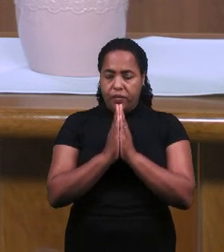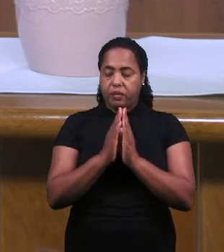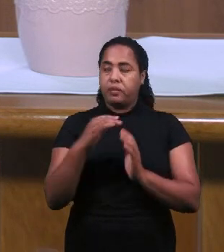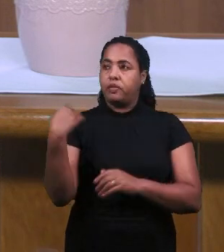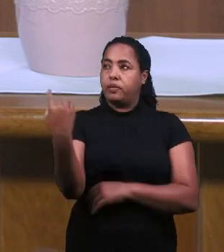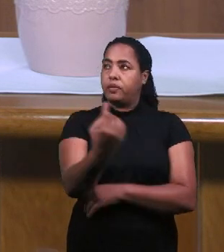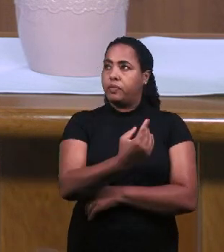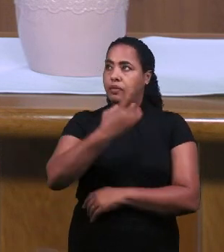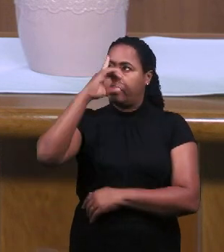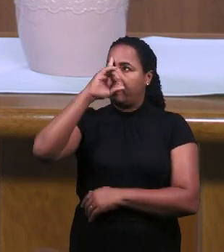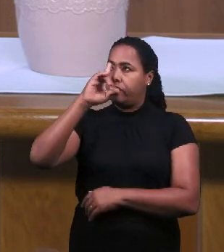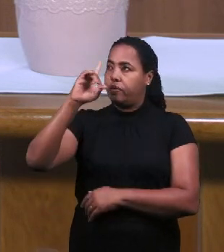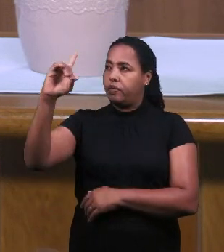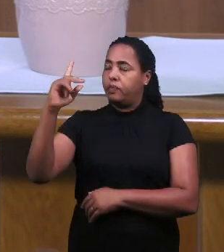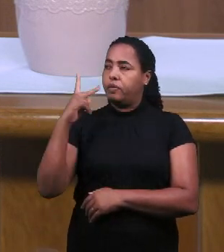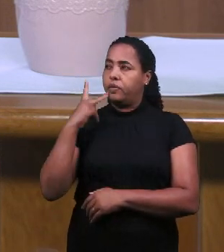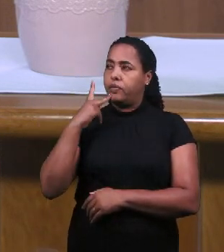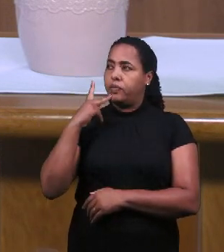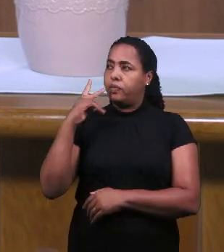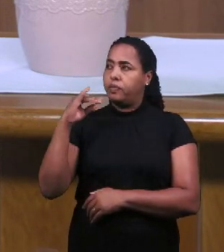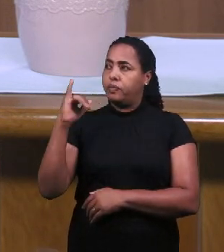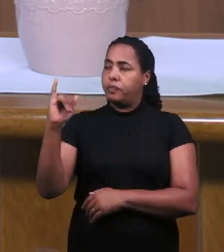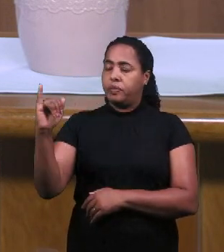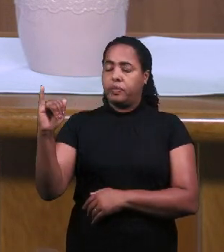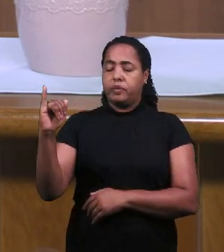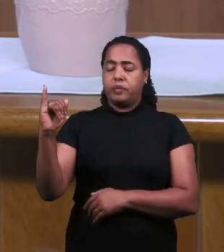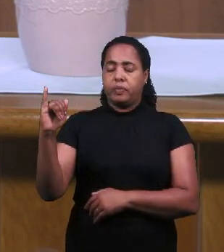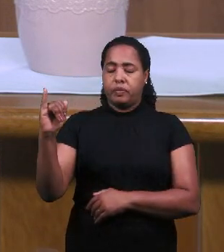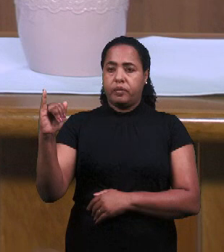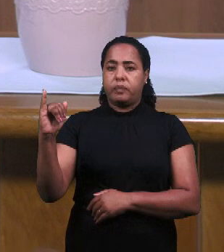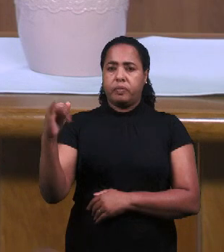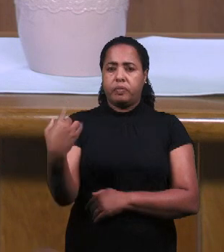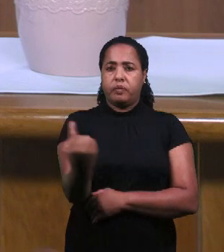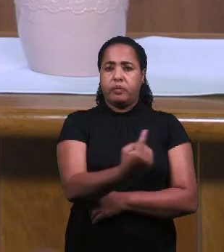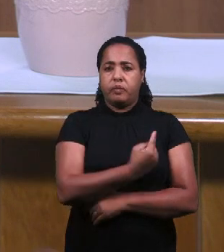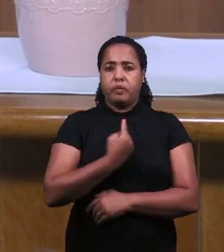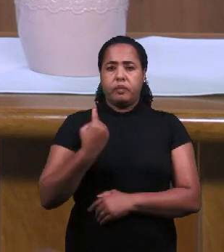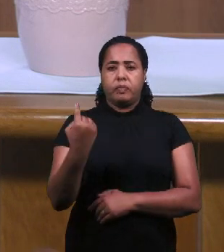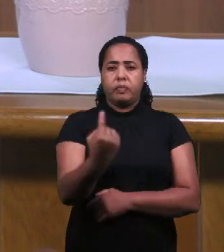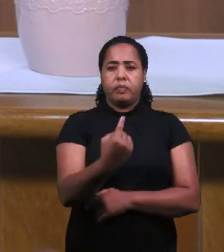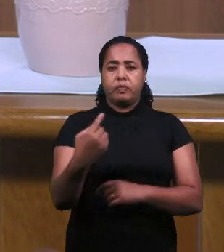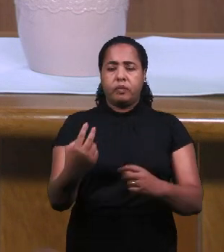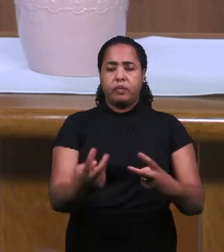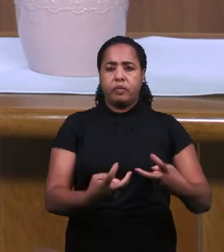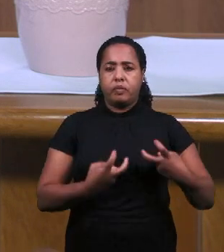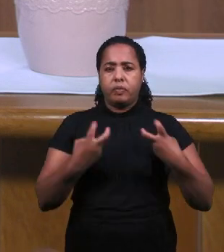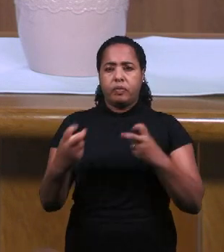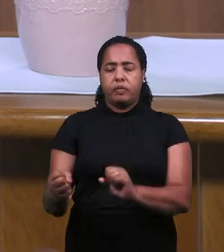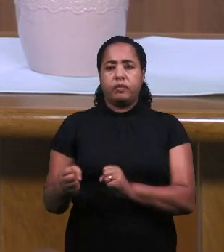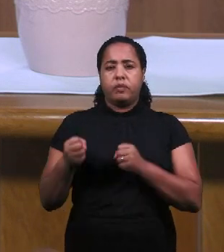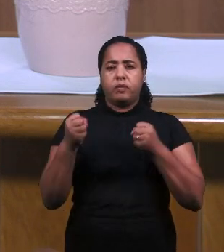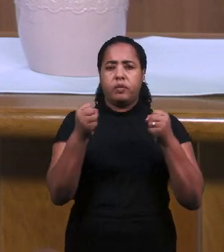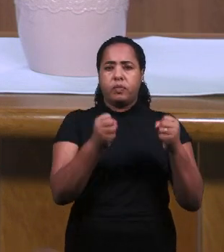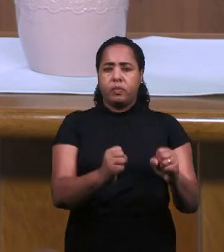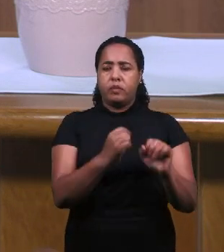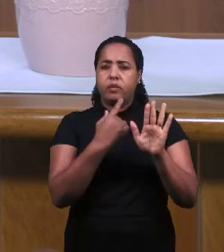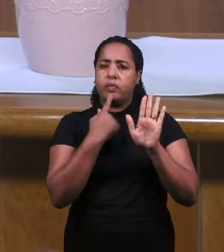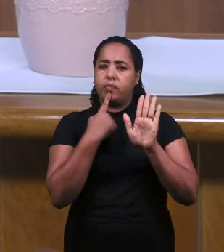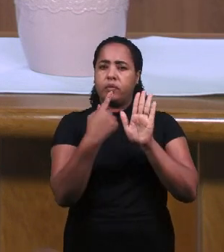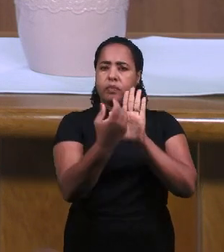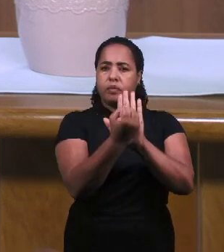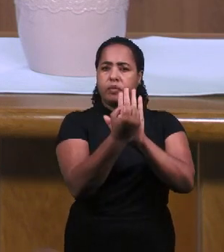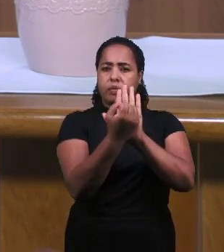Бог наш и Отец наш, мы взываем о силе крови Иисуса